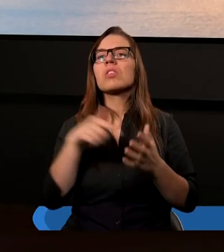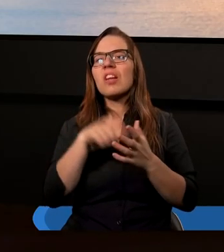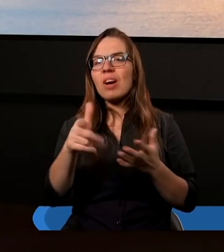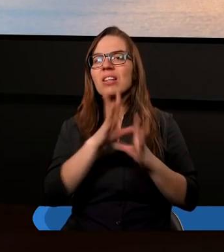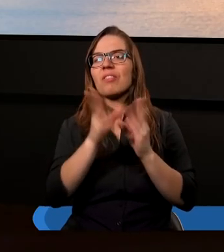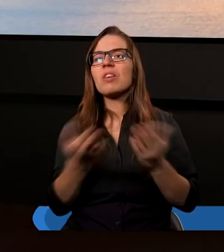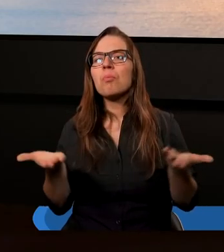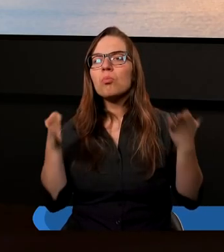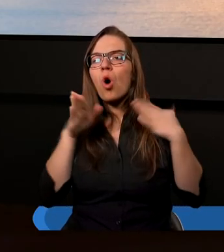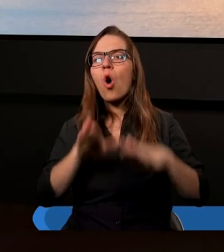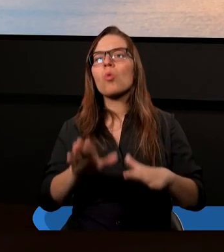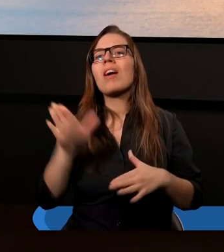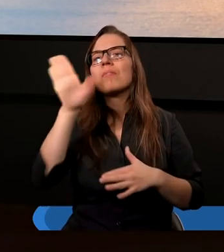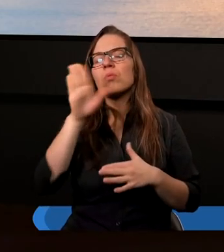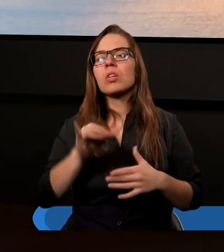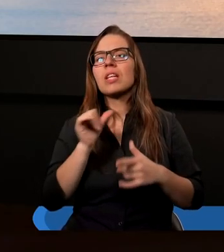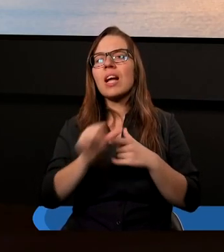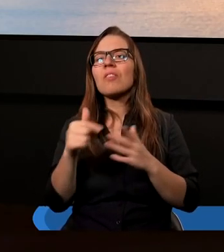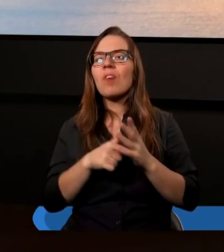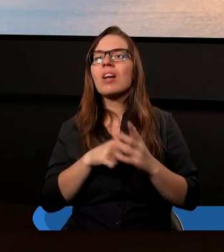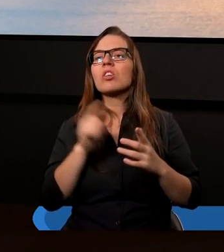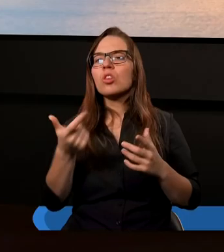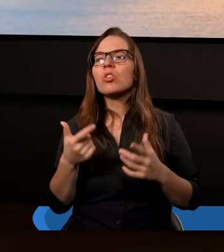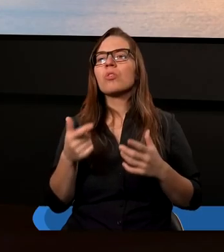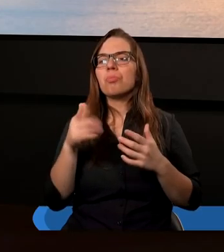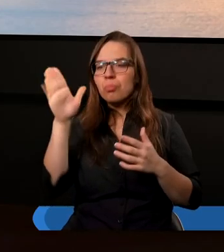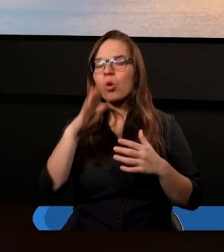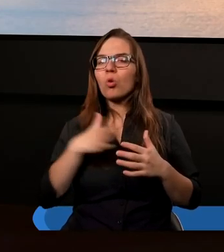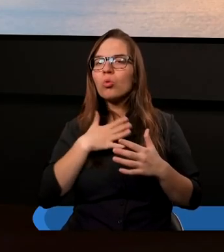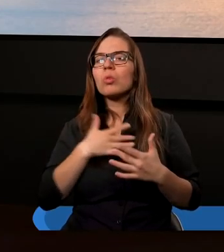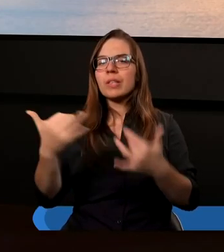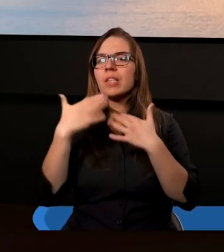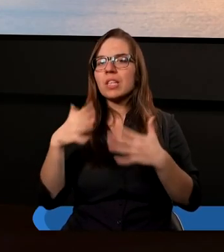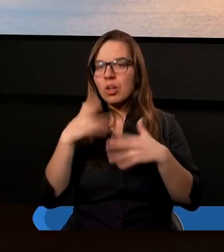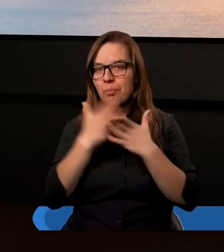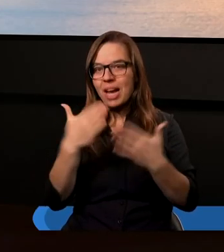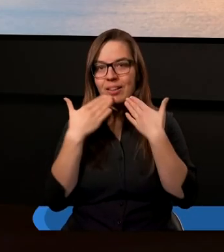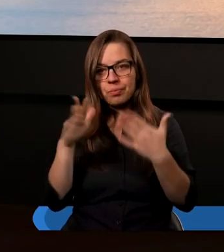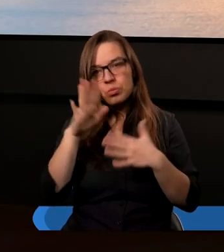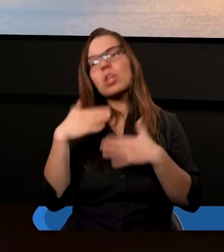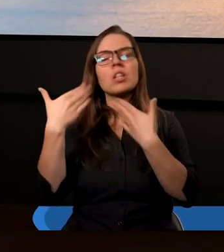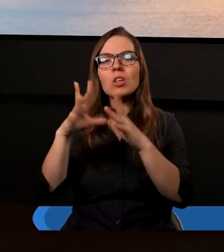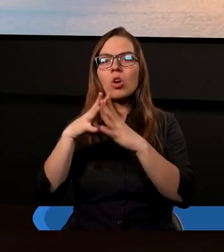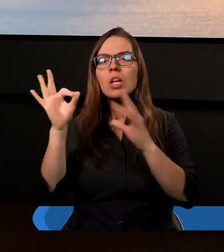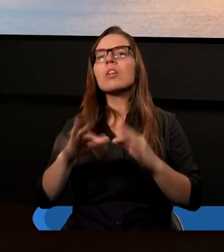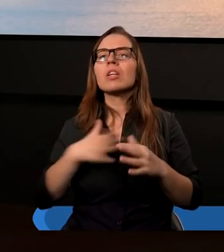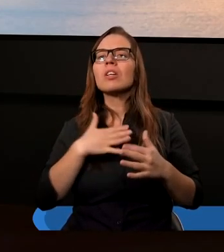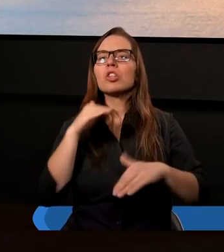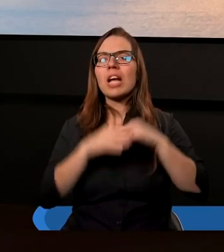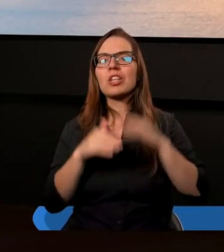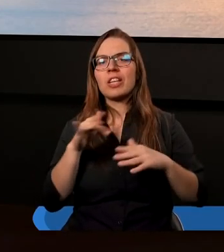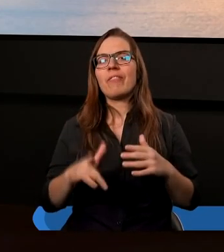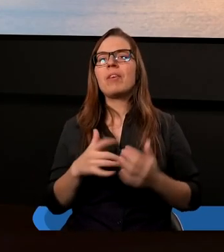błogosławieństw jest po prostu tak samo nasze rozumienie, jak Panu Bogu dała ci dziesięciny. Mi się wydaje, że ten studium nam